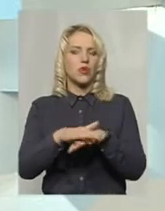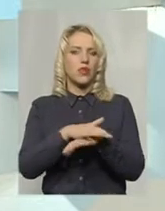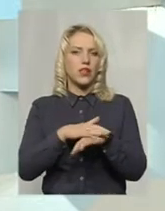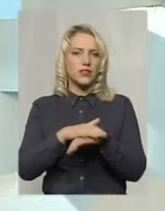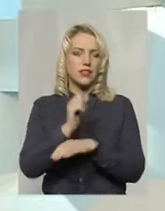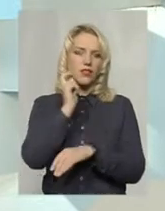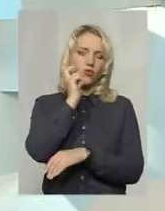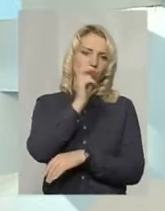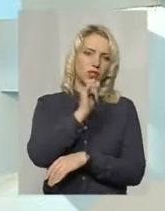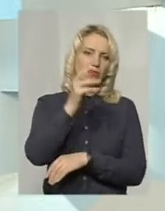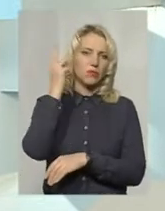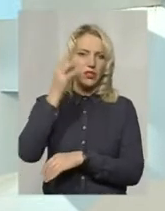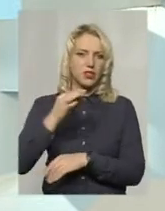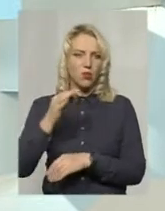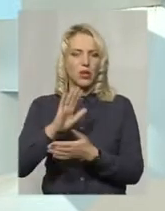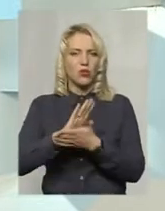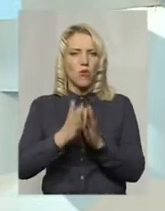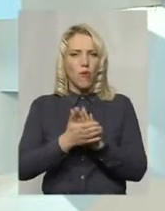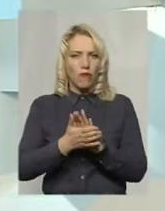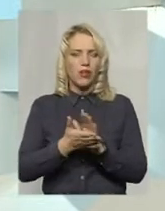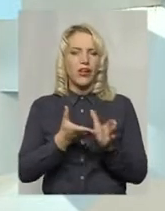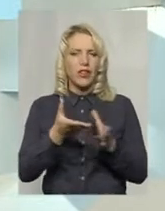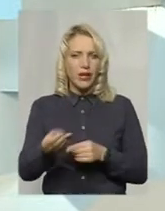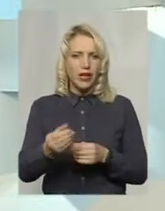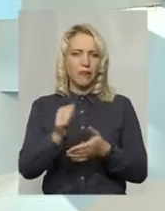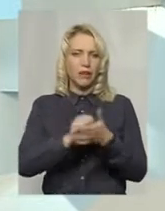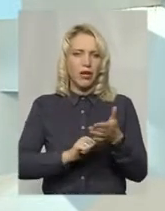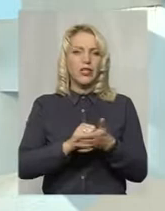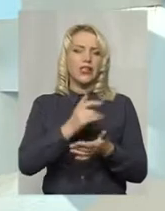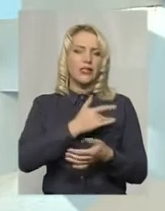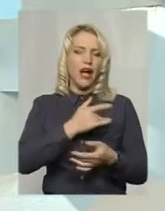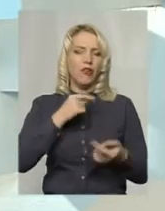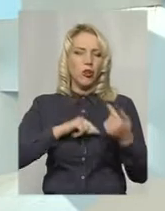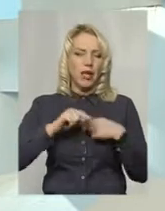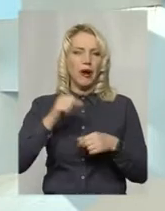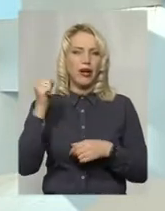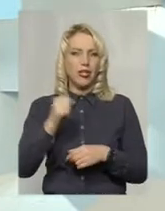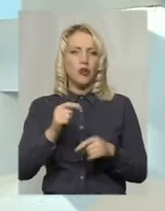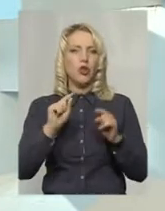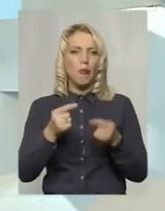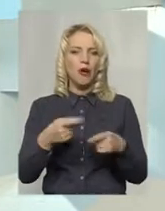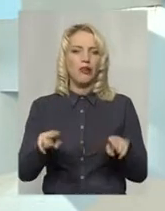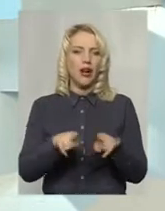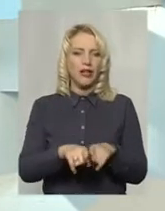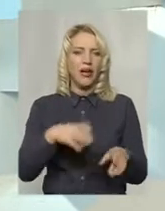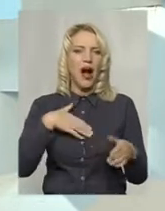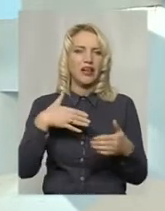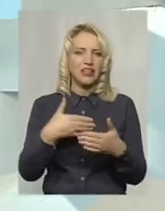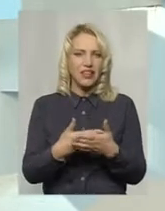як України, так і Хмельницької області, зумовлені саме серцево-судинними катастрофами. Власне, тому і такий активний